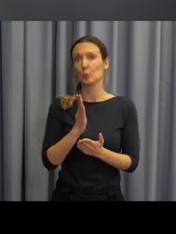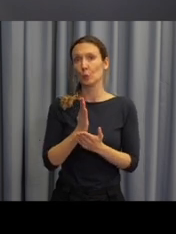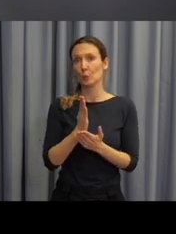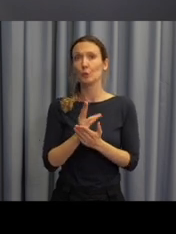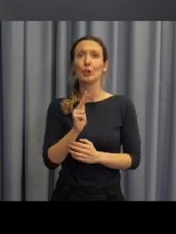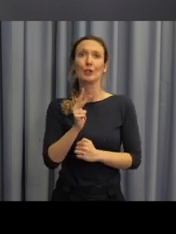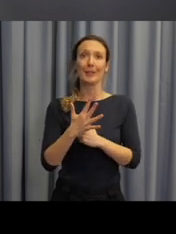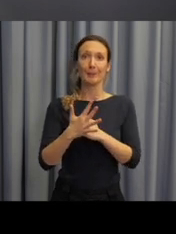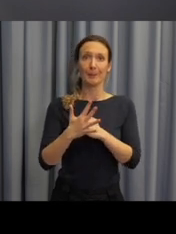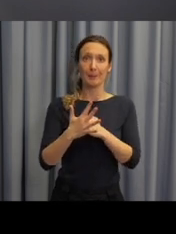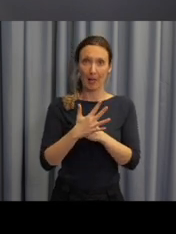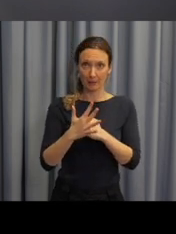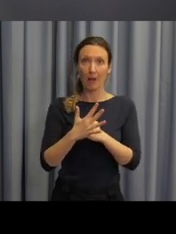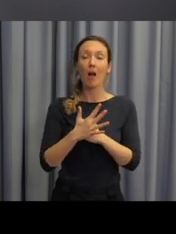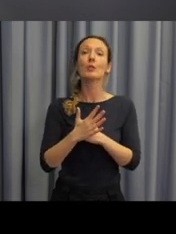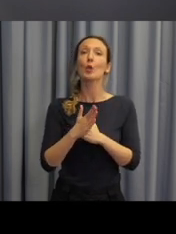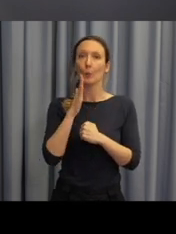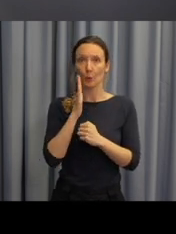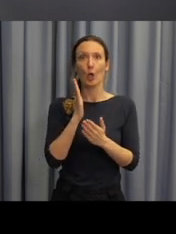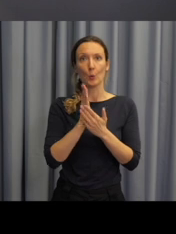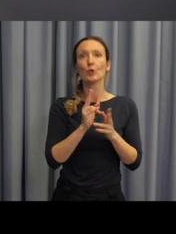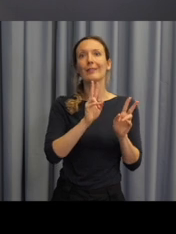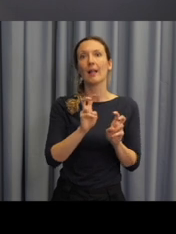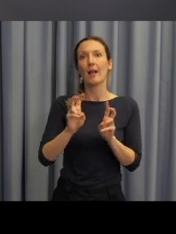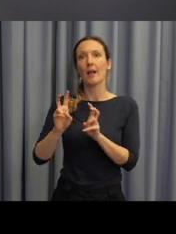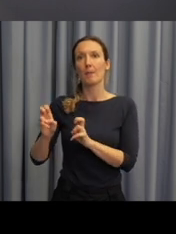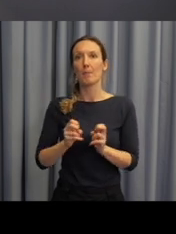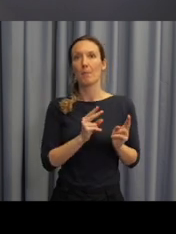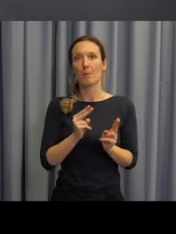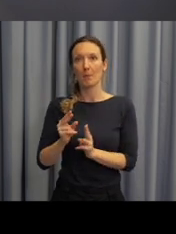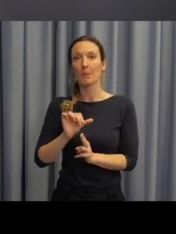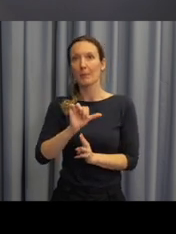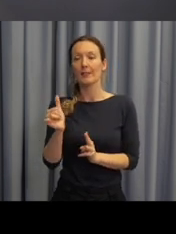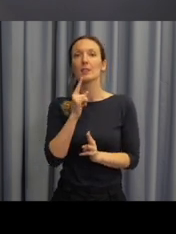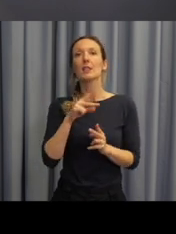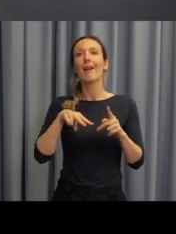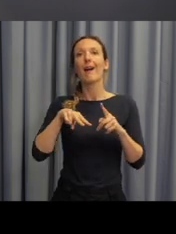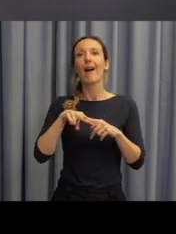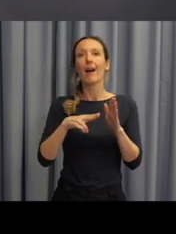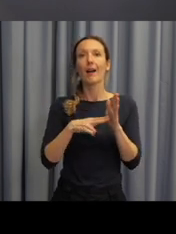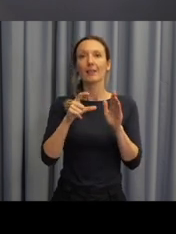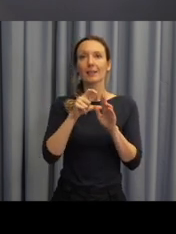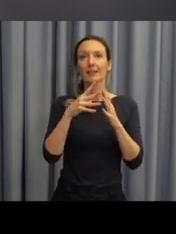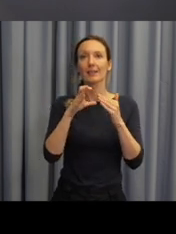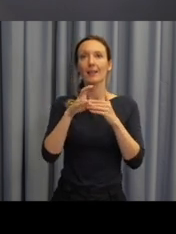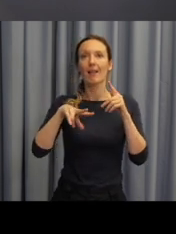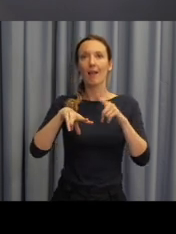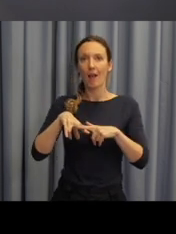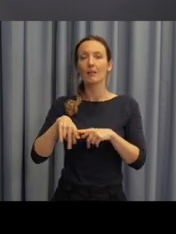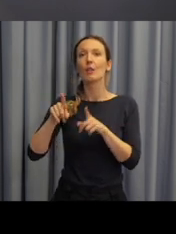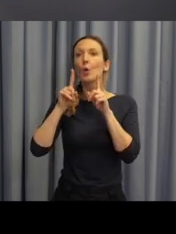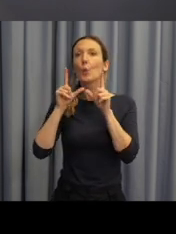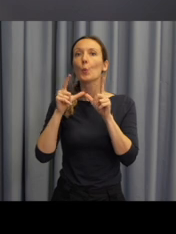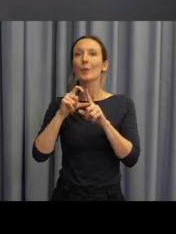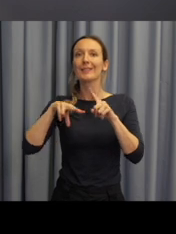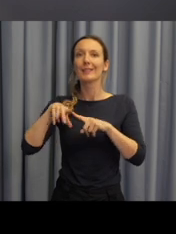se potom přesuneme už ke konkrétním odborným tématům. Poprosíme paní Hudákovou, aby nám předala informaci